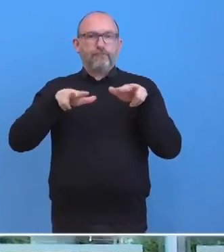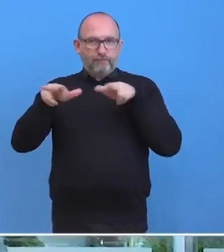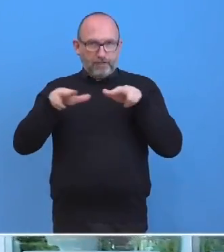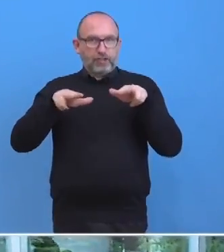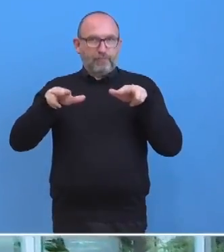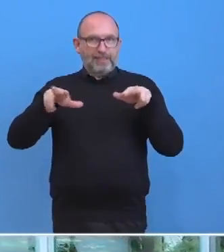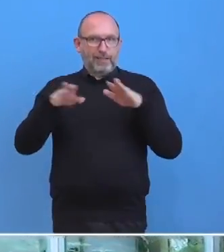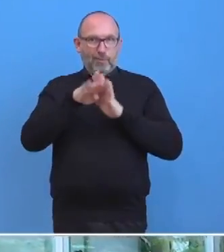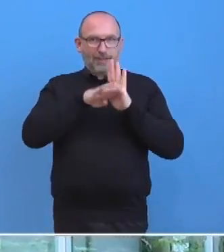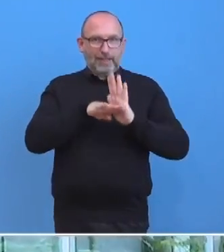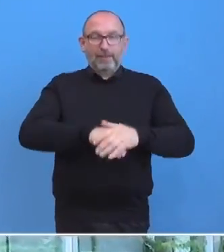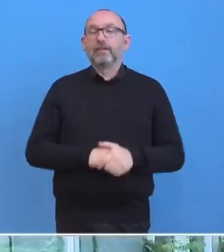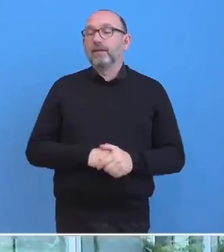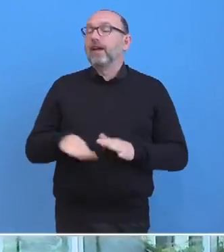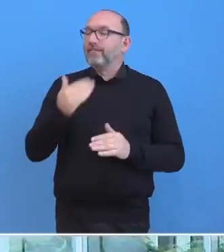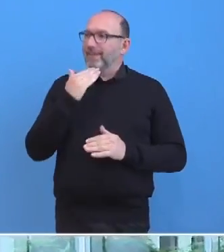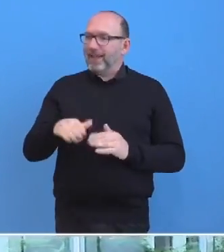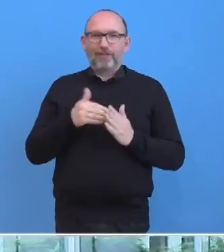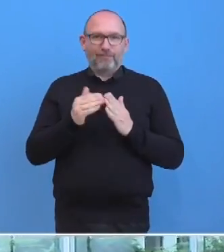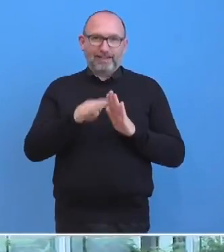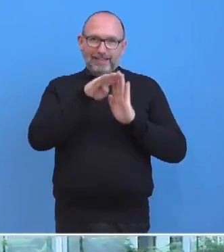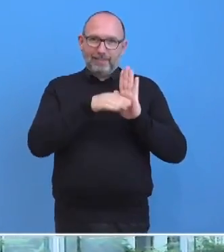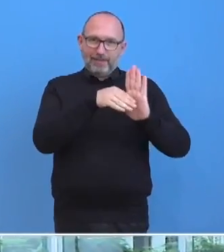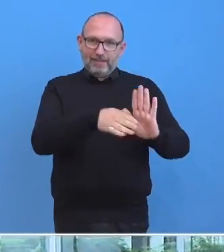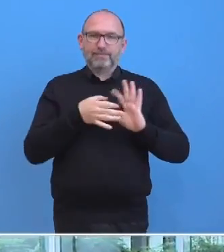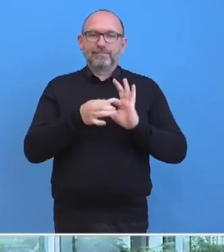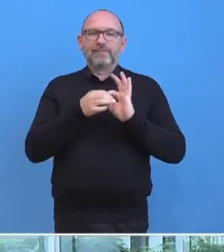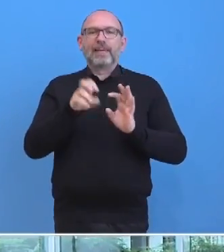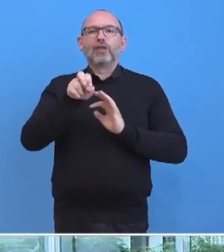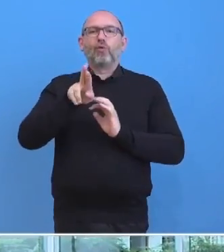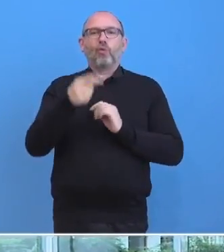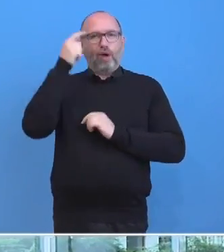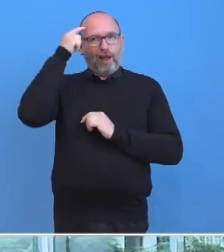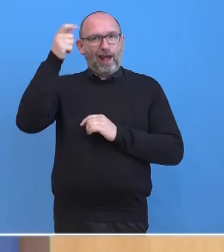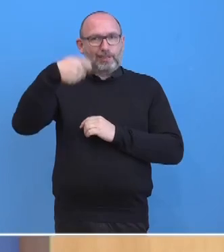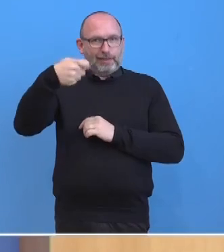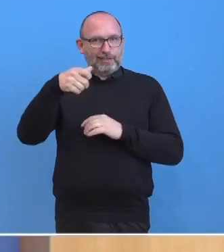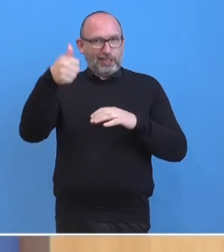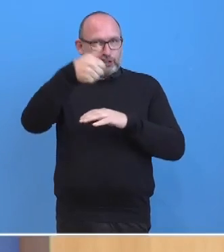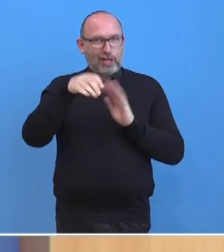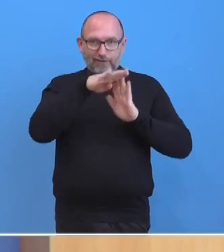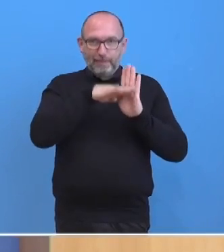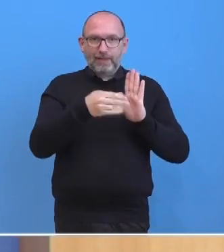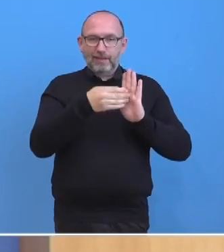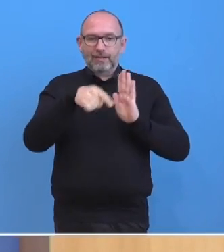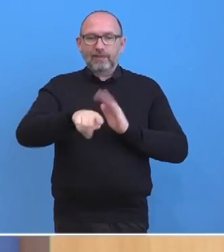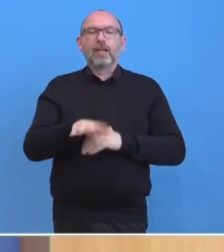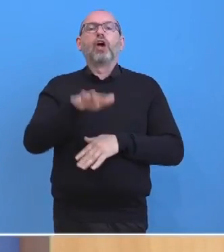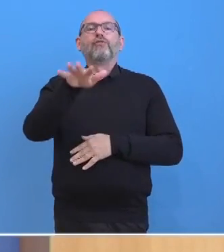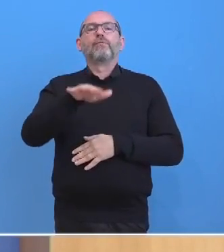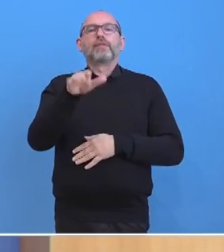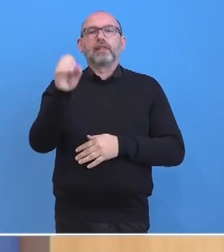Vielen Dank. Ich wollte Ihnen auch einen weiteren Termin im Rahmen der deutschen EU-Ratspräsidentschaft ankündigen. Und zwar am 15.